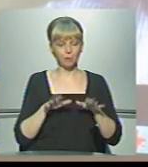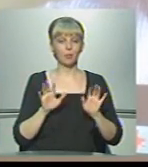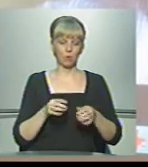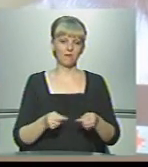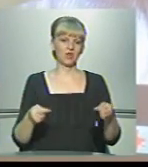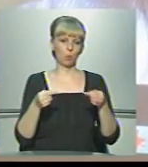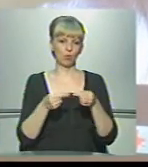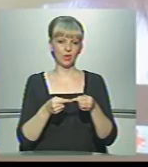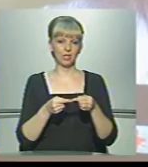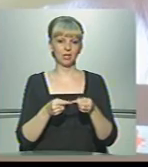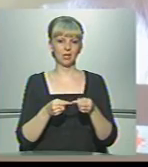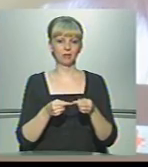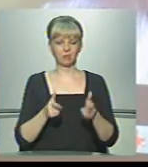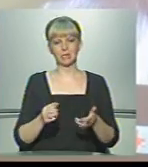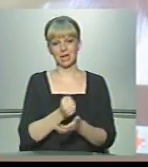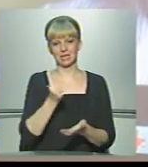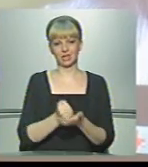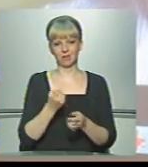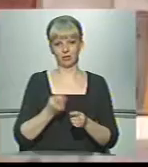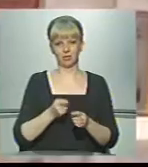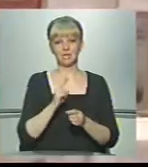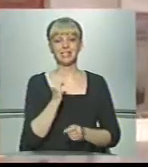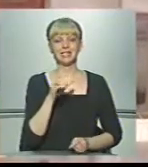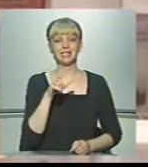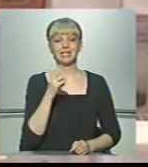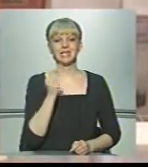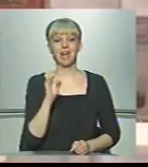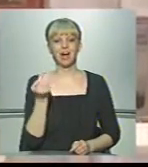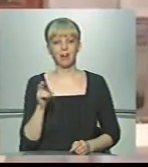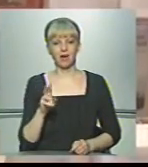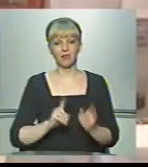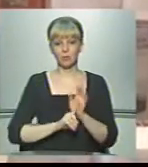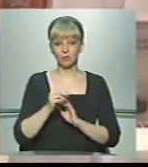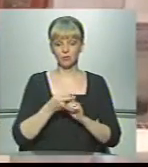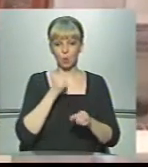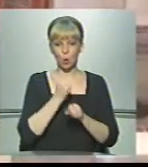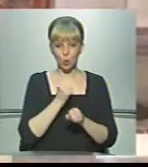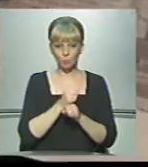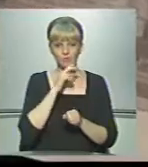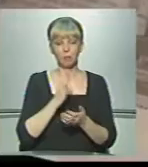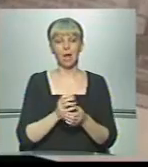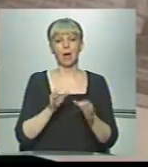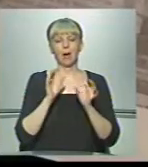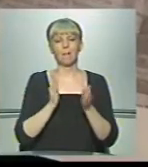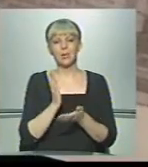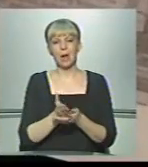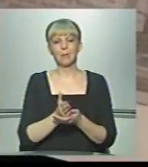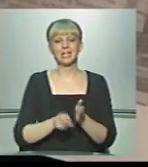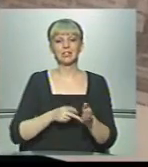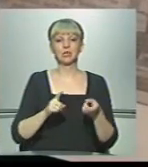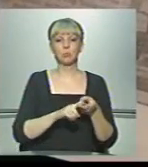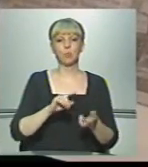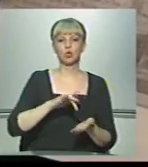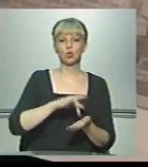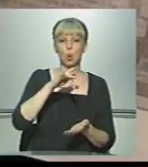відповідно поступала на затвердження до цісаря. Від початку своєї роботи чернівці мали пряме залізничне сполучення